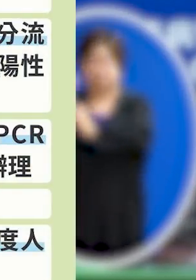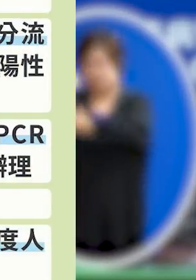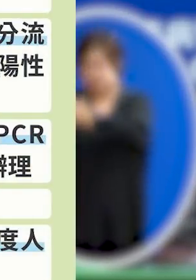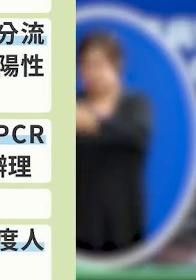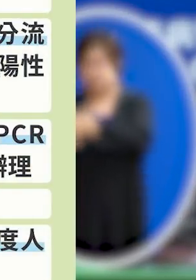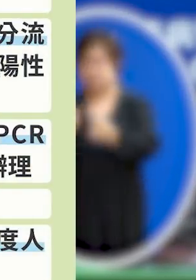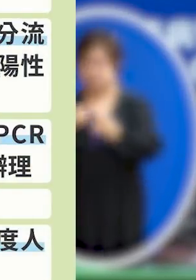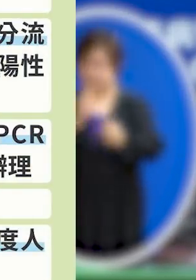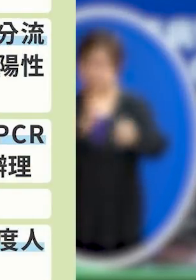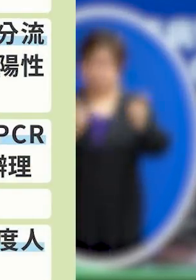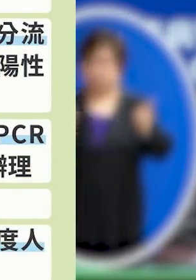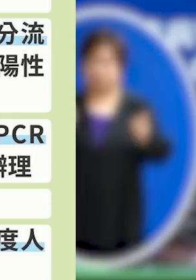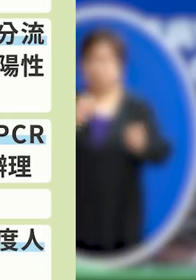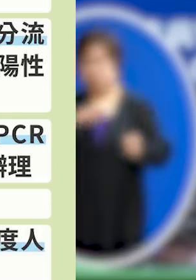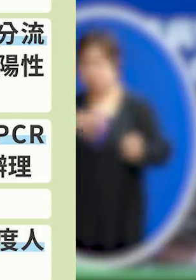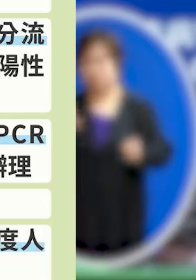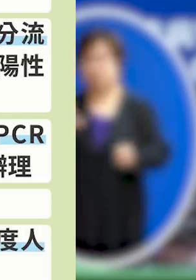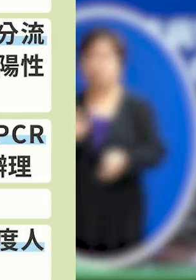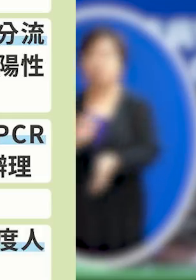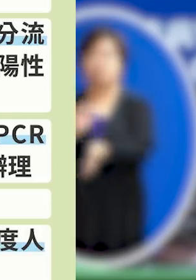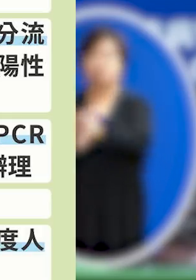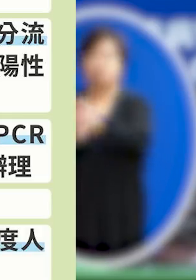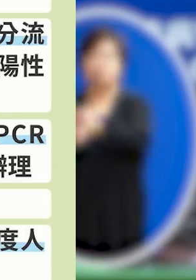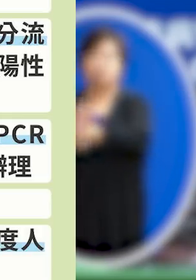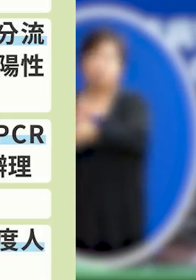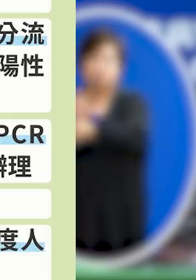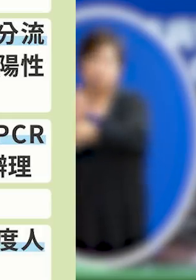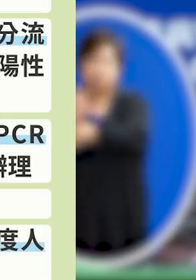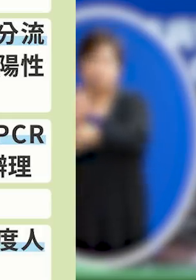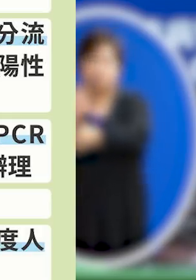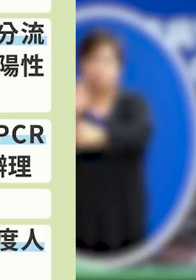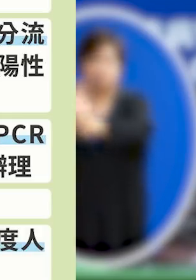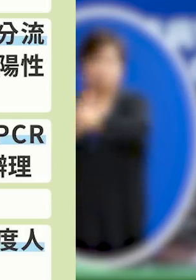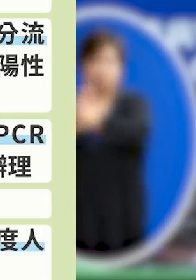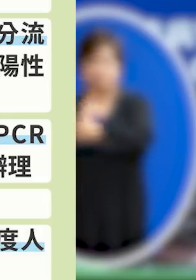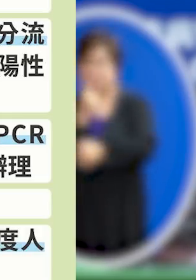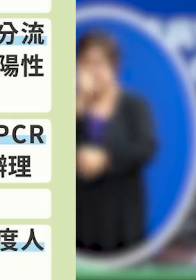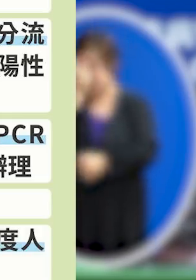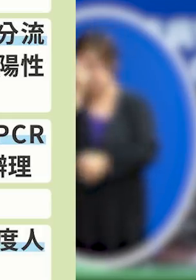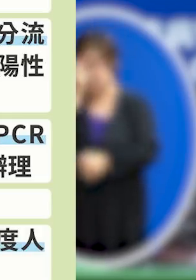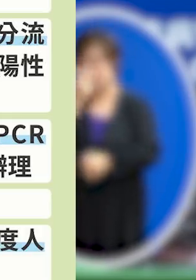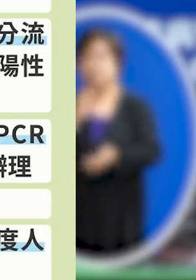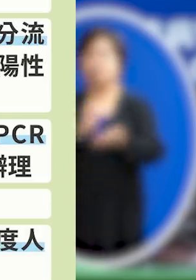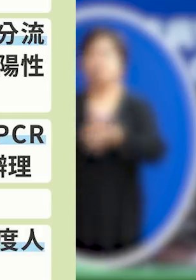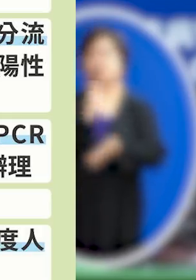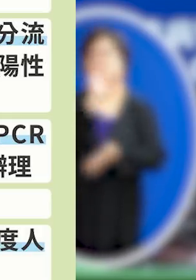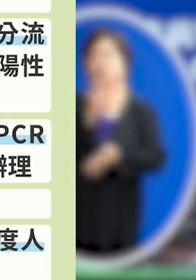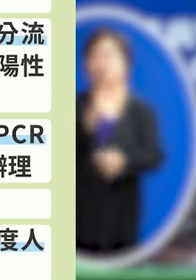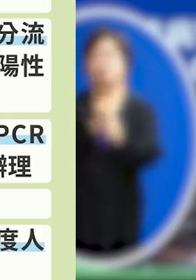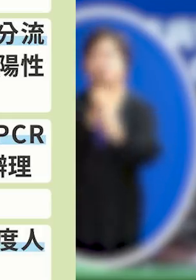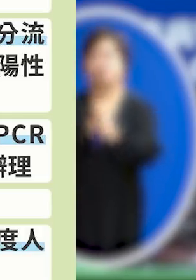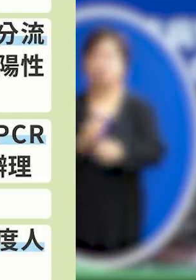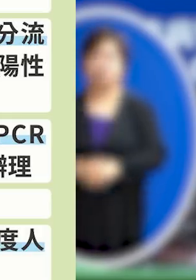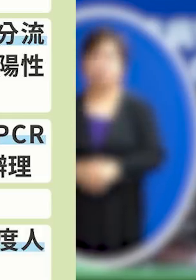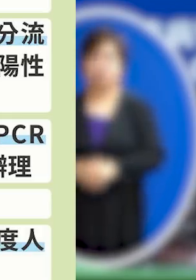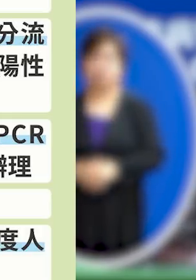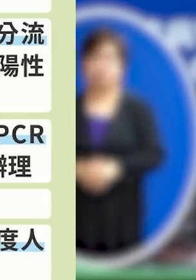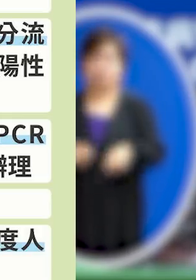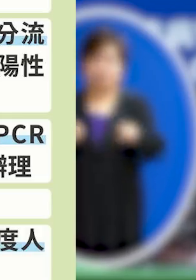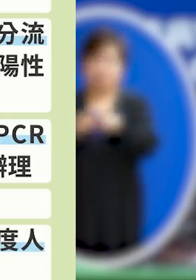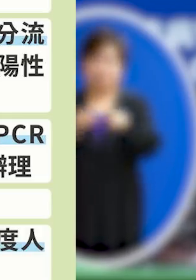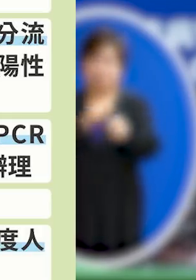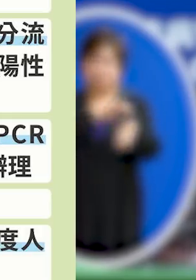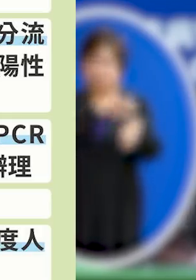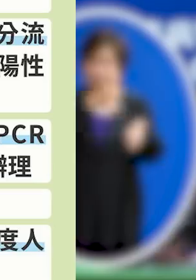人力資源裁檢通報控床等工作一方面在醫院 我們進行相關的一些降載跟